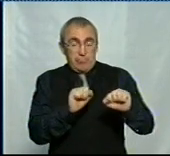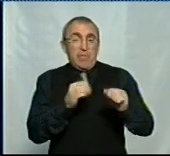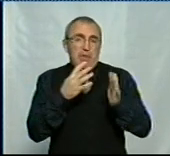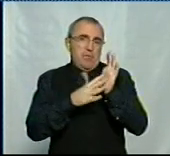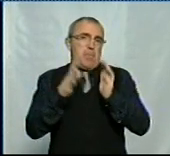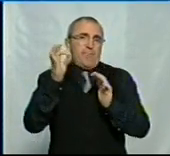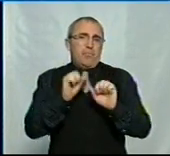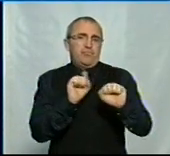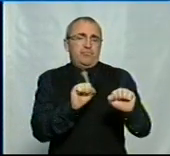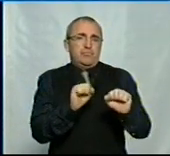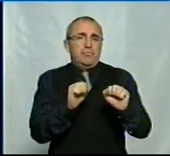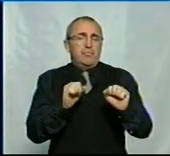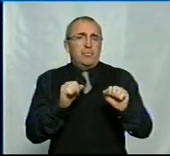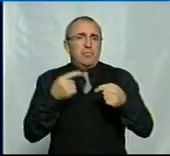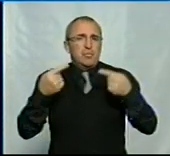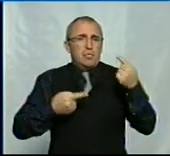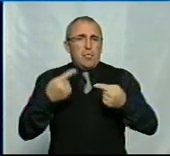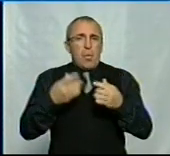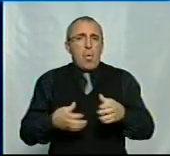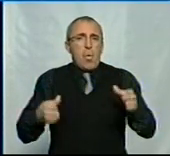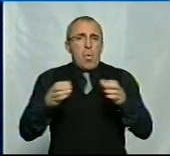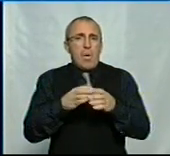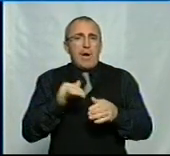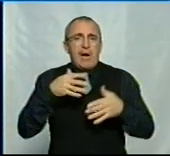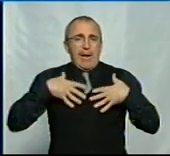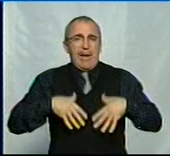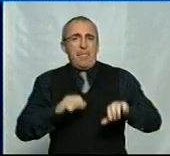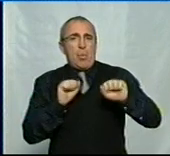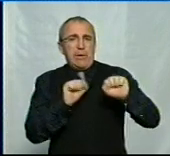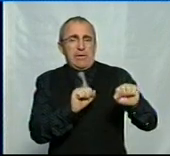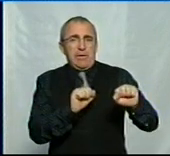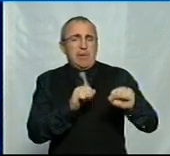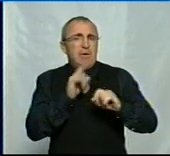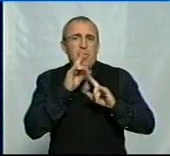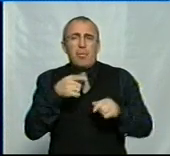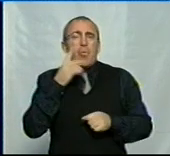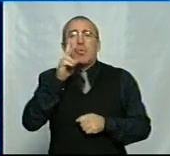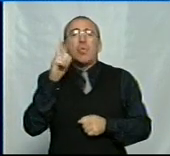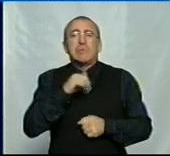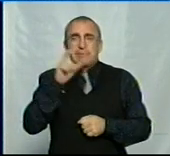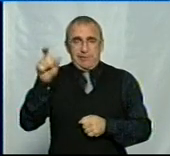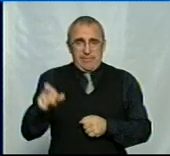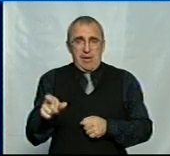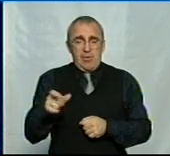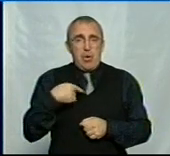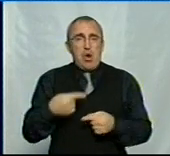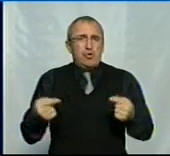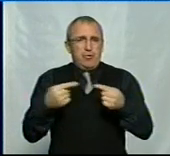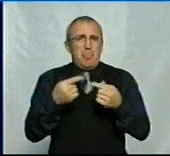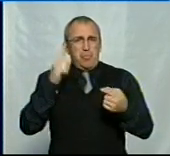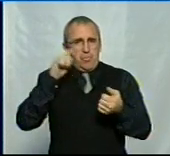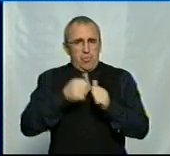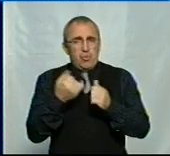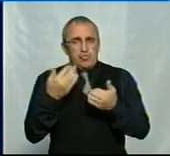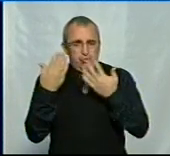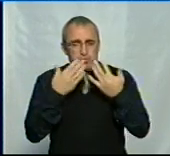Тут суперечливе питання щодо рівня колективного імунітету. Чому? Я не буду говорити, хто саме, але я чітко пам'ятаю, я читав